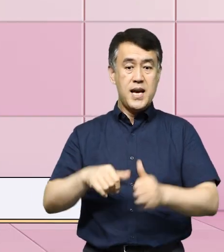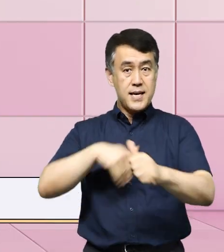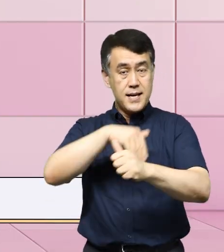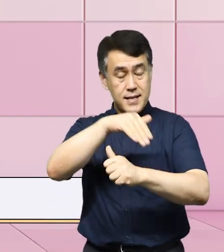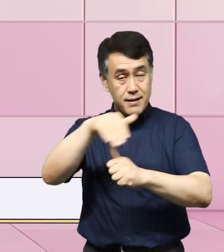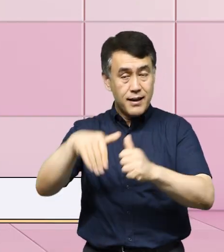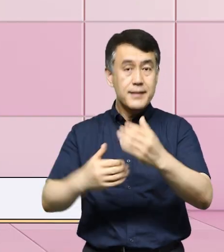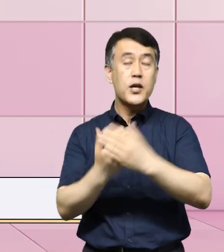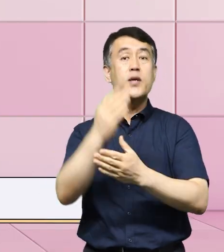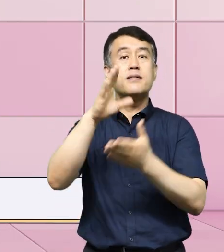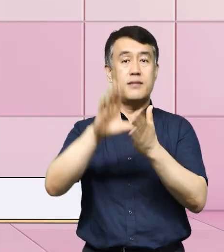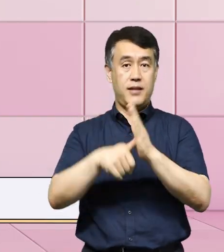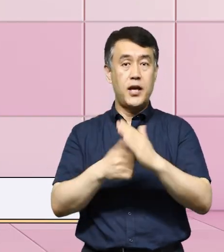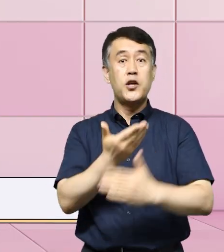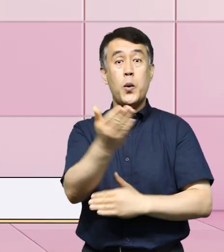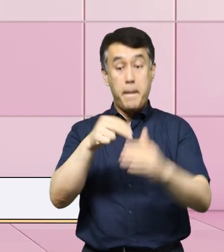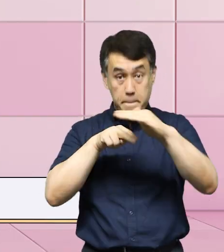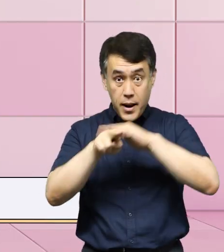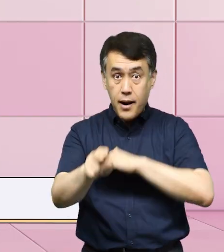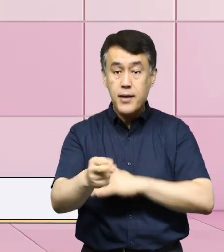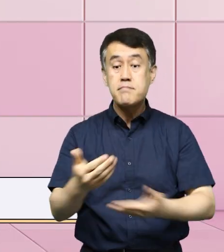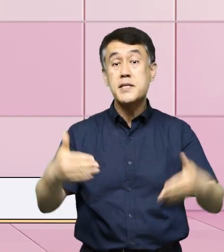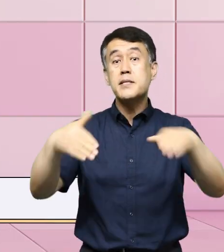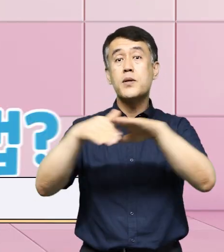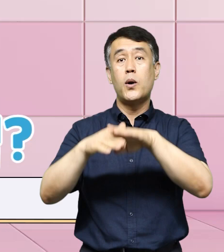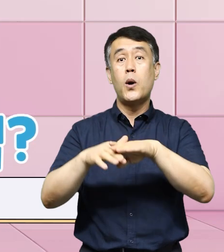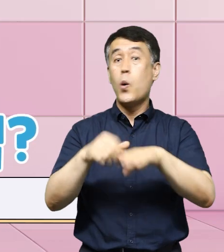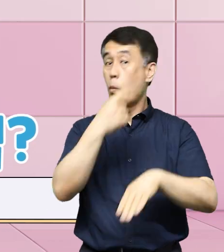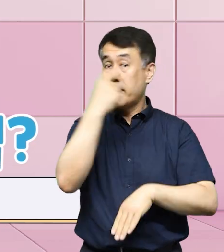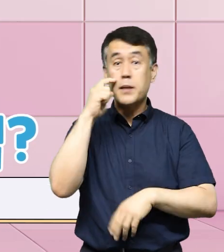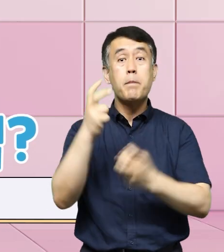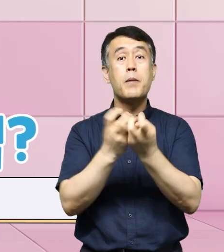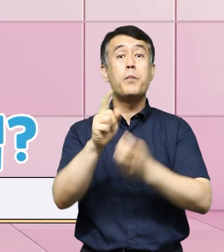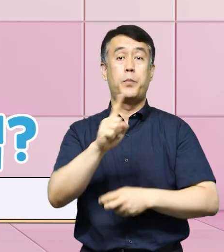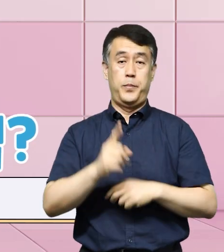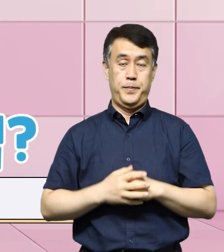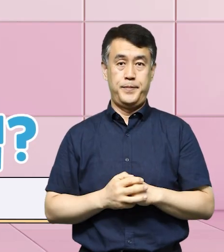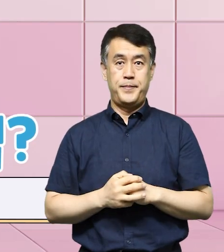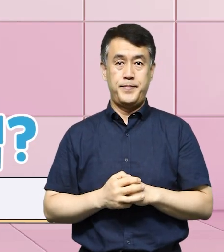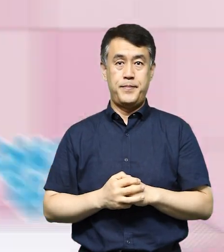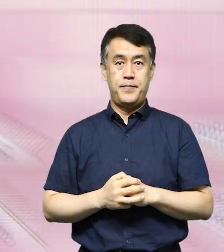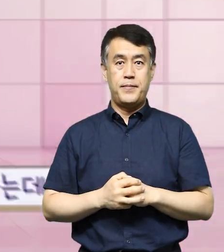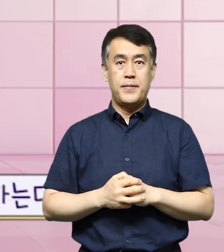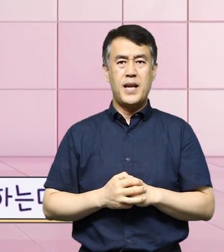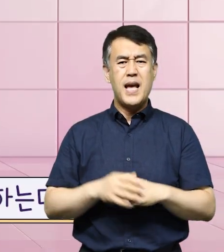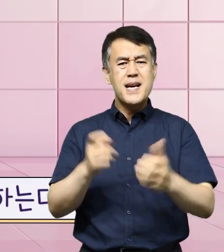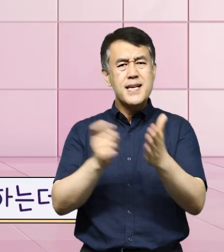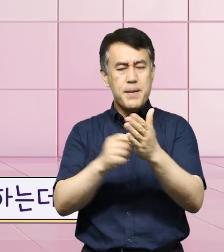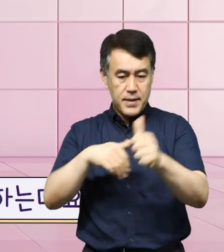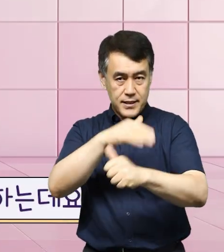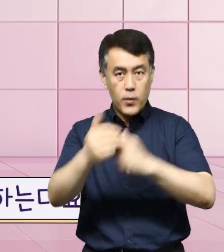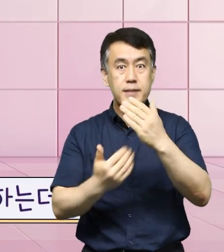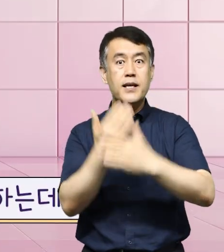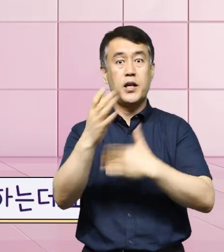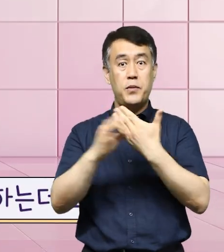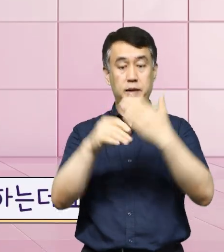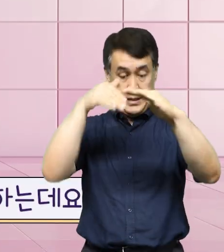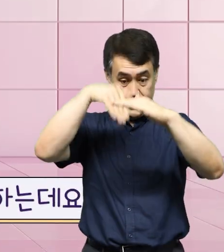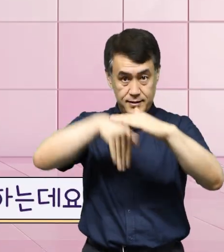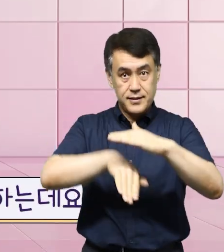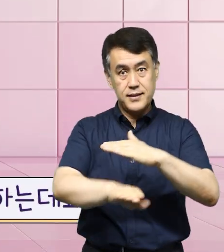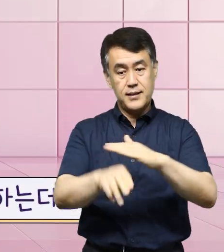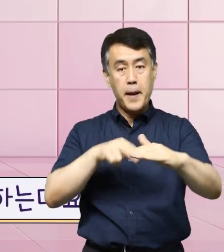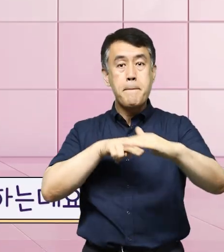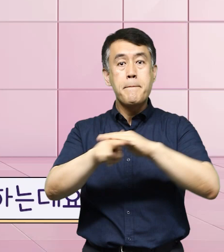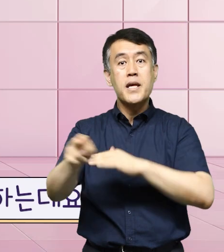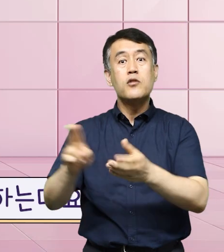발생했을 때 구민 여러분이 대피할 수 있는 시설 어떻게 알 수 있을까요? 민방위 사태가 발생하면